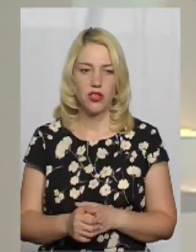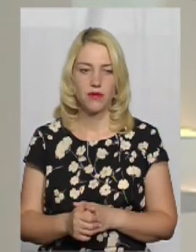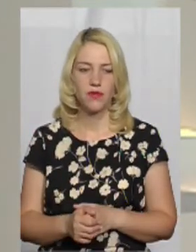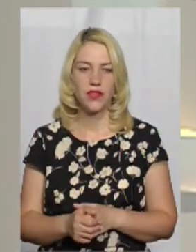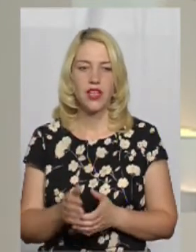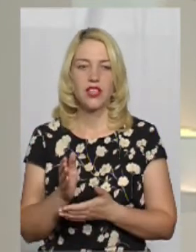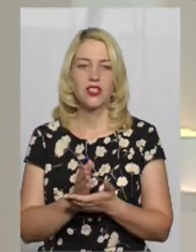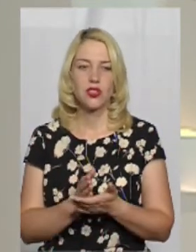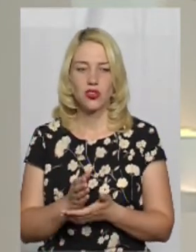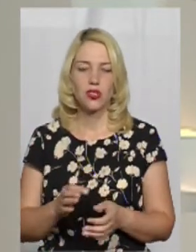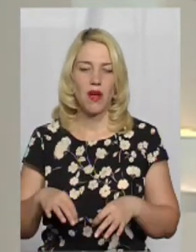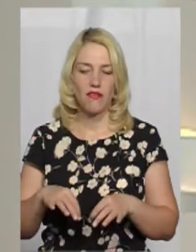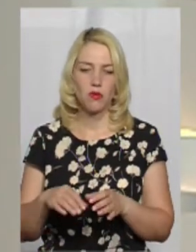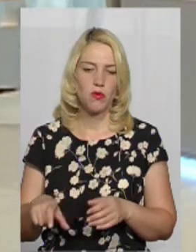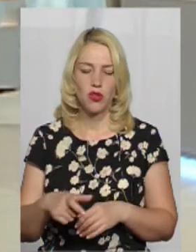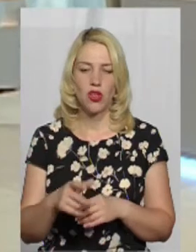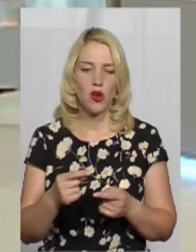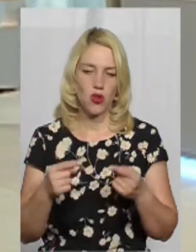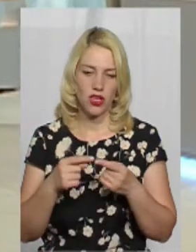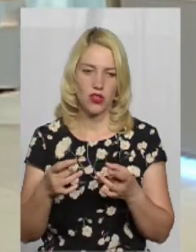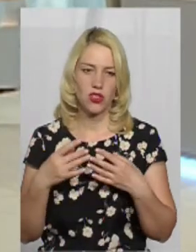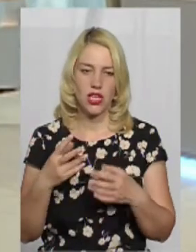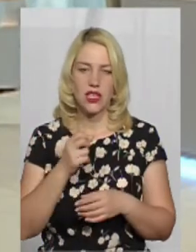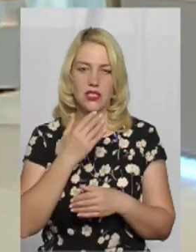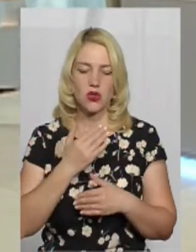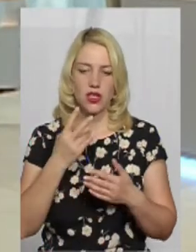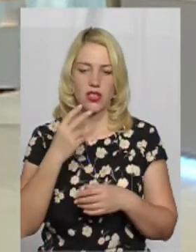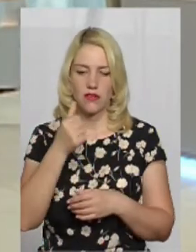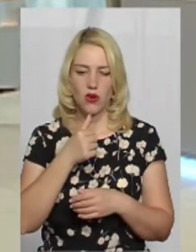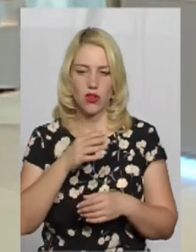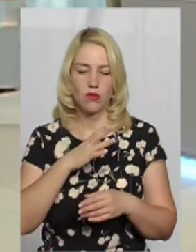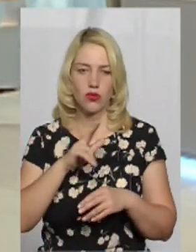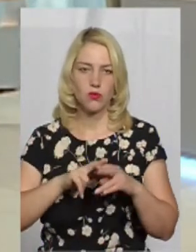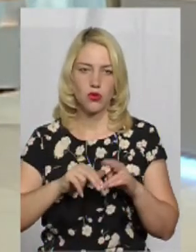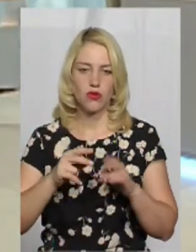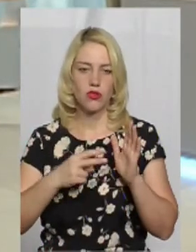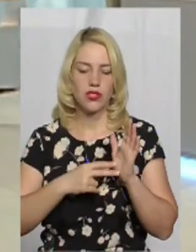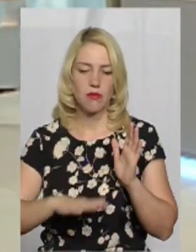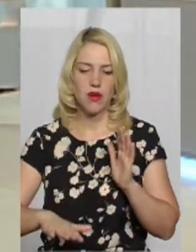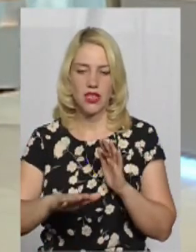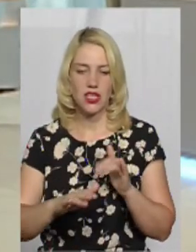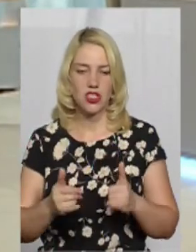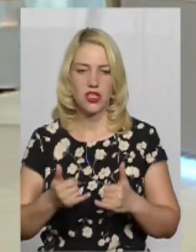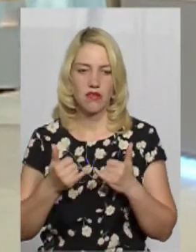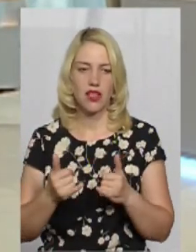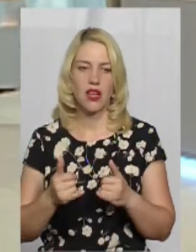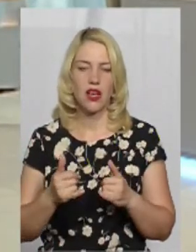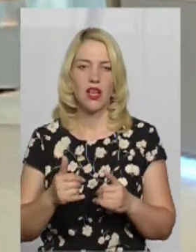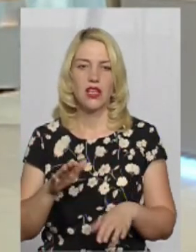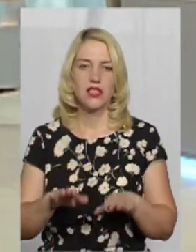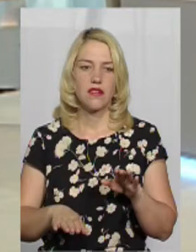автомобільних доріг, розкажіть конкретніше. За останніх два роки було збудовано сім майданчиків для зважувань. Так,